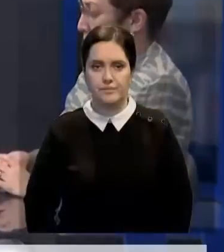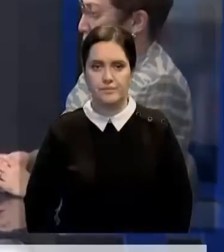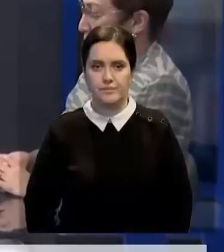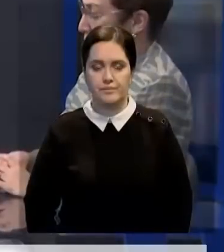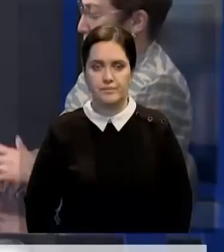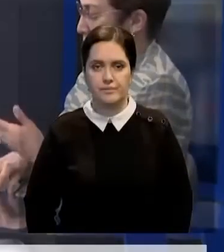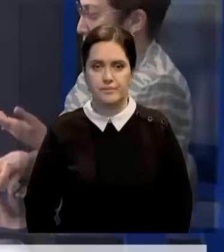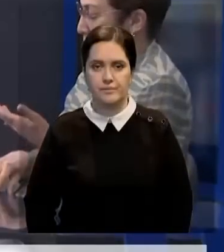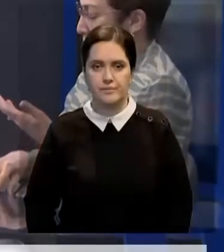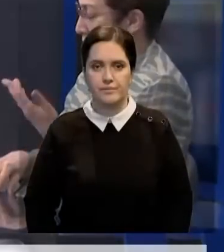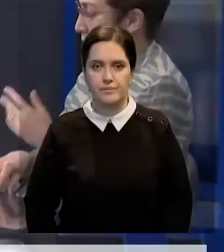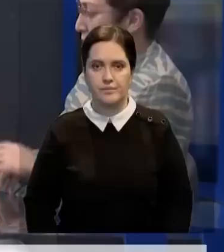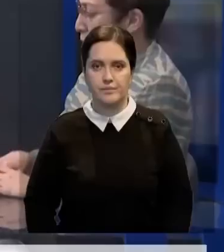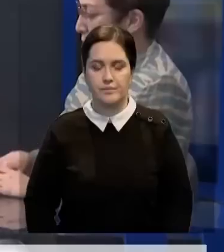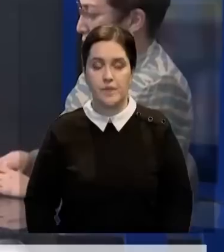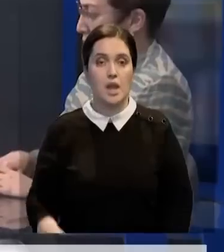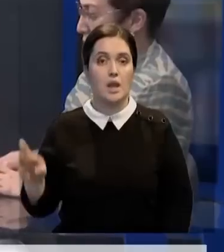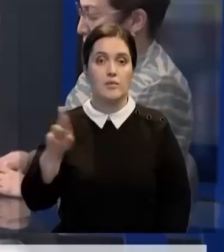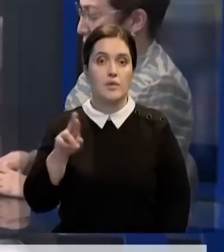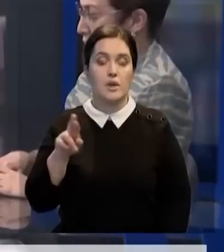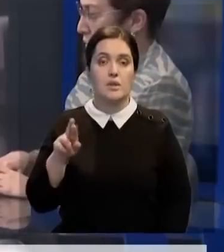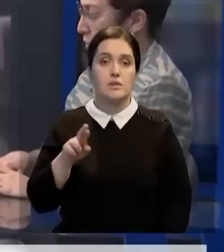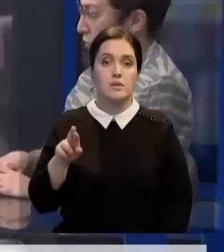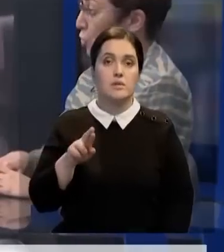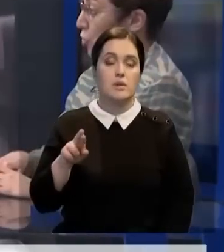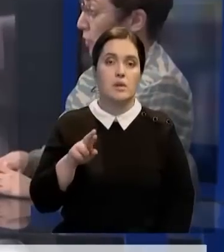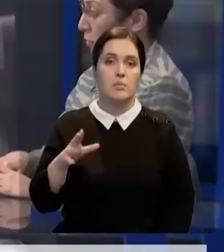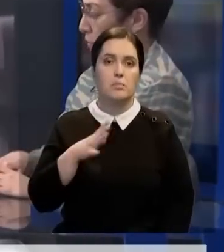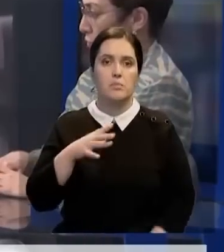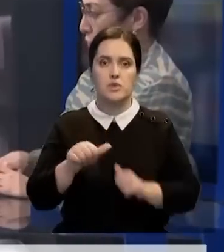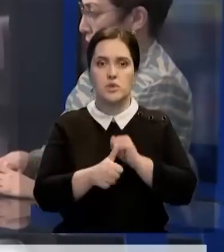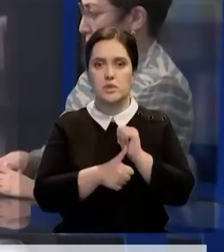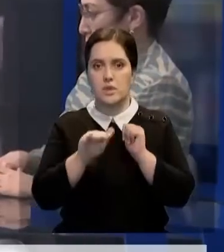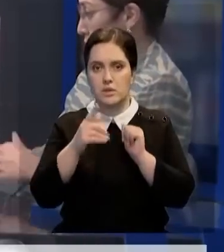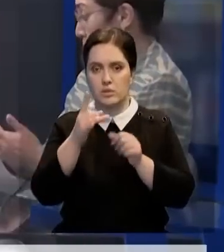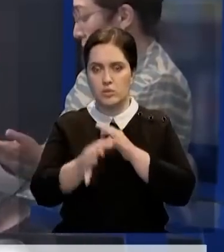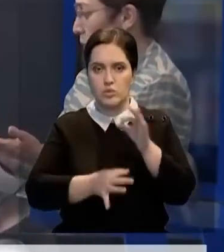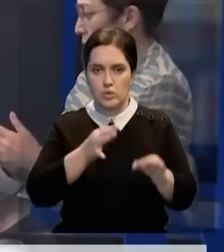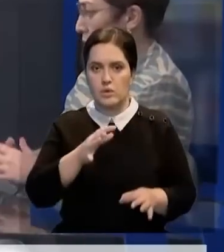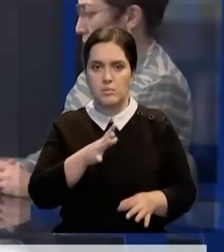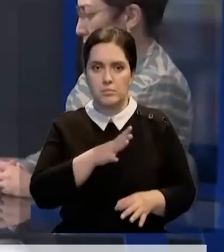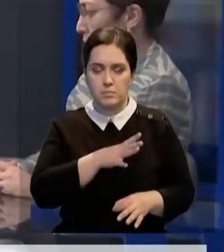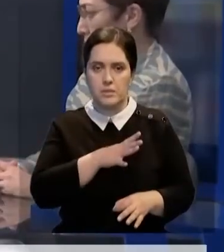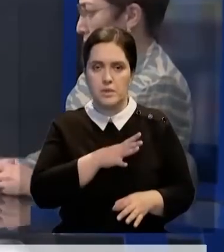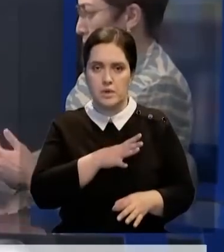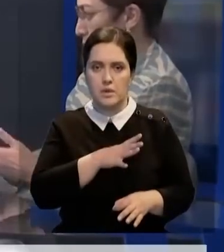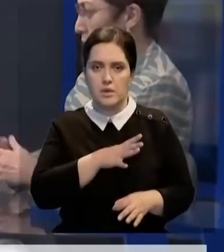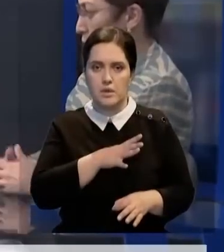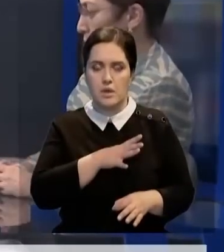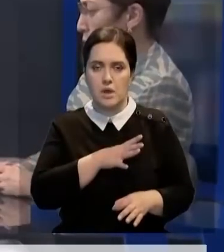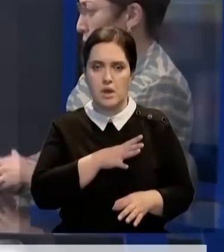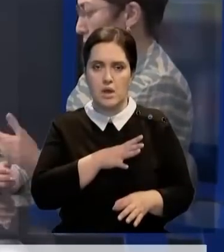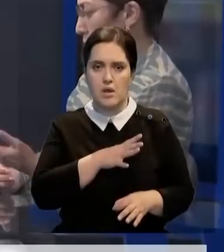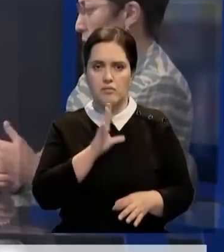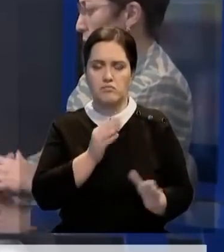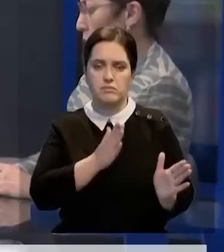По сути, в январе мы пережили почти больше 16 тысяч в сутки. То есть, в принципе, система